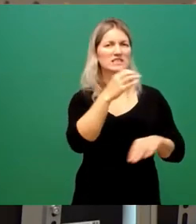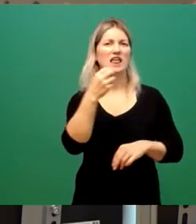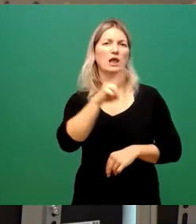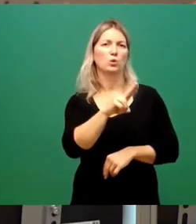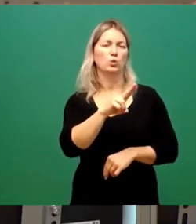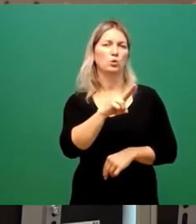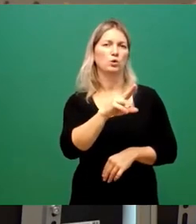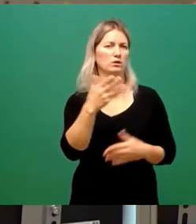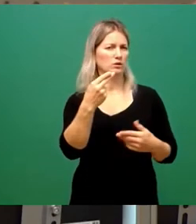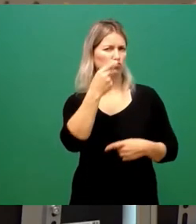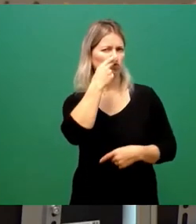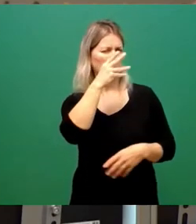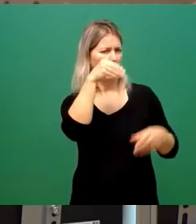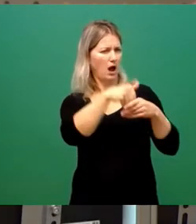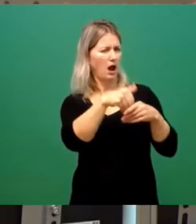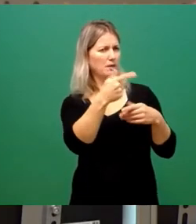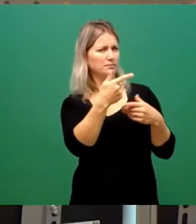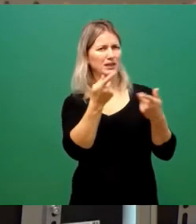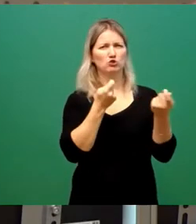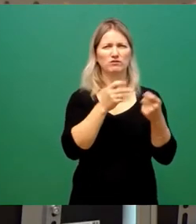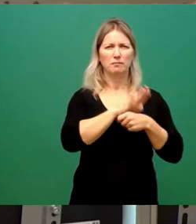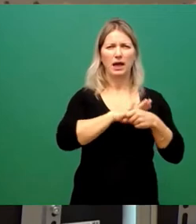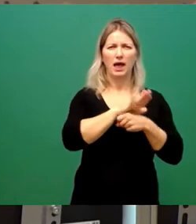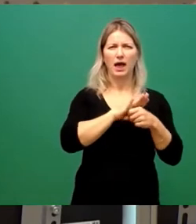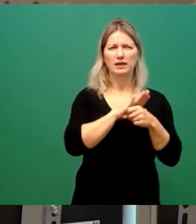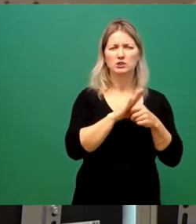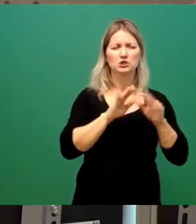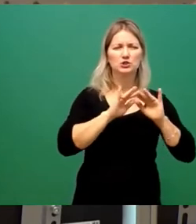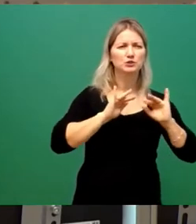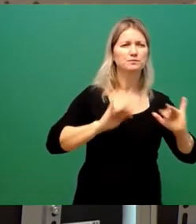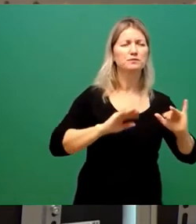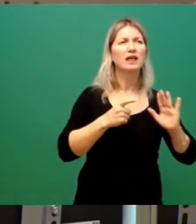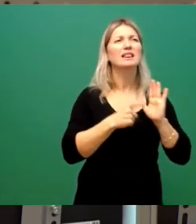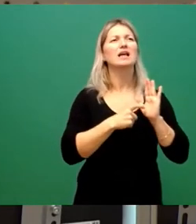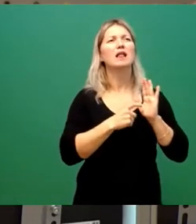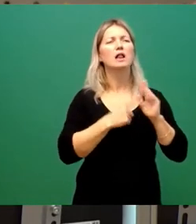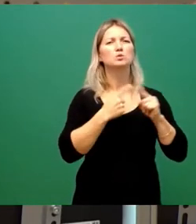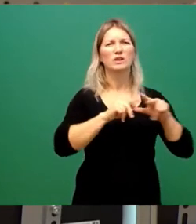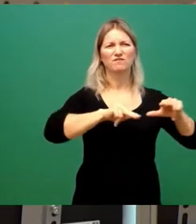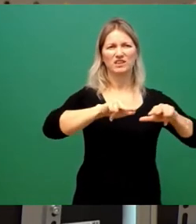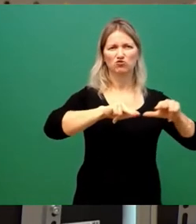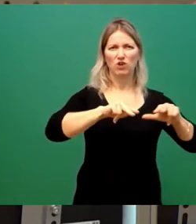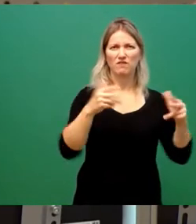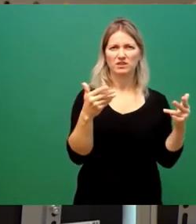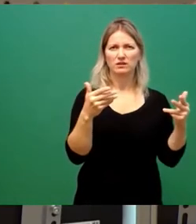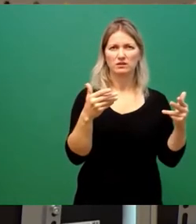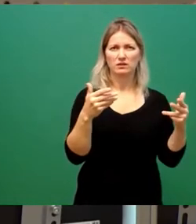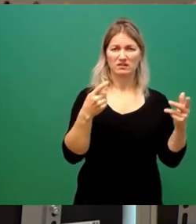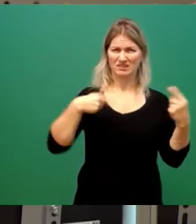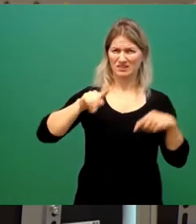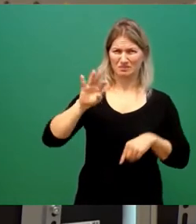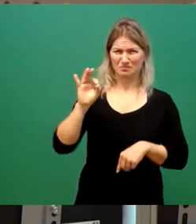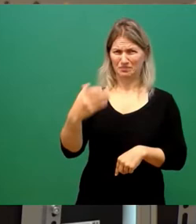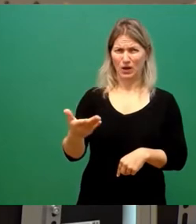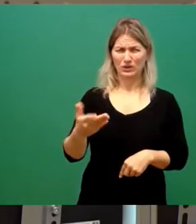wir uns mal diesen sogenannten Geschäftsbereich an. Digitales und Wirtschaft. Digitales und Wirtschaft. Das brauchen wir nicht. Das haben wir jetzt